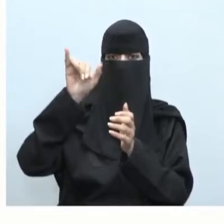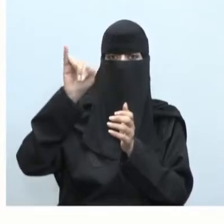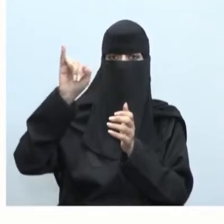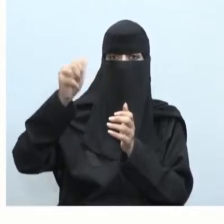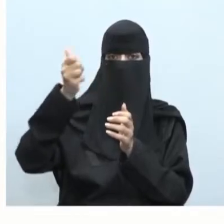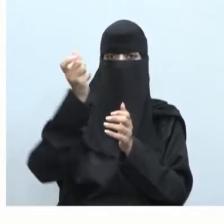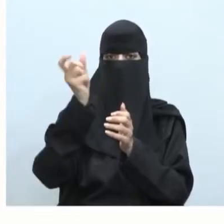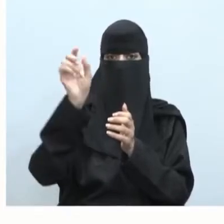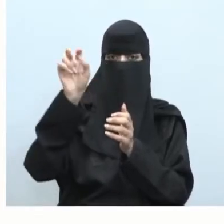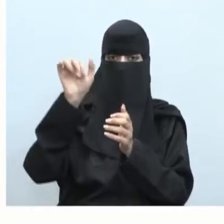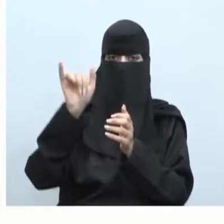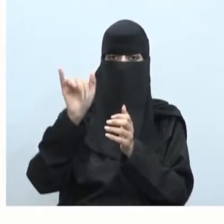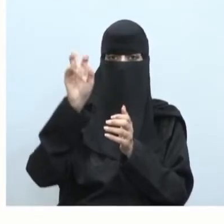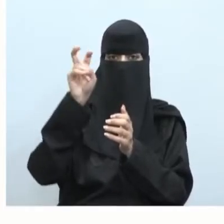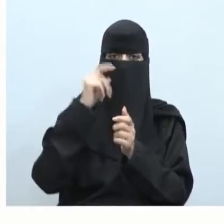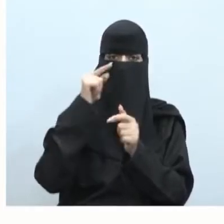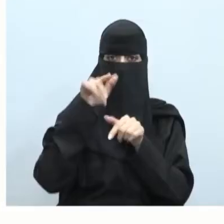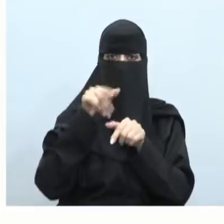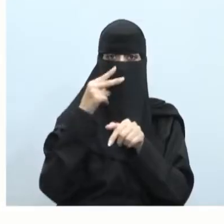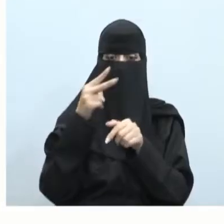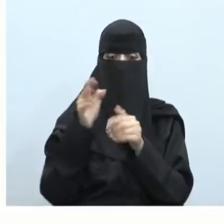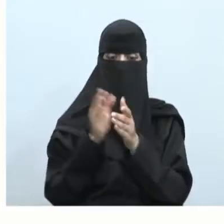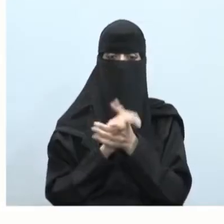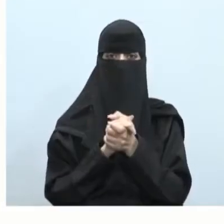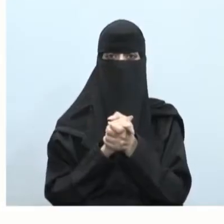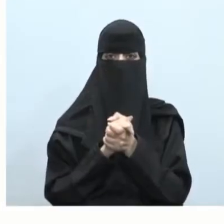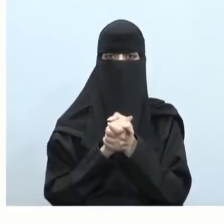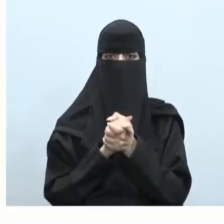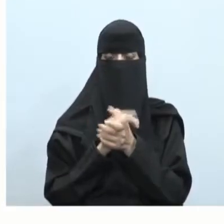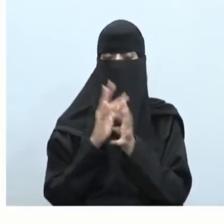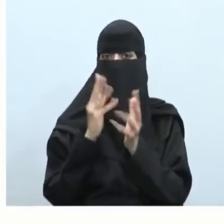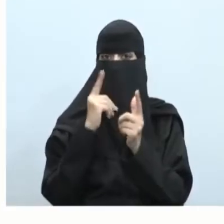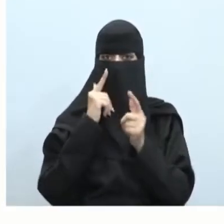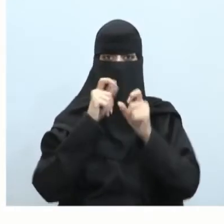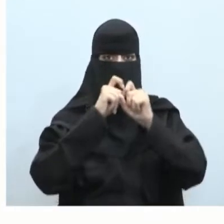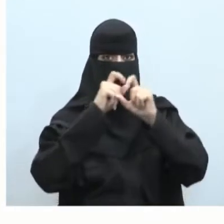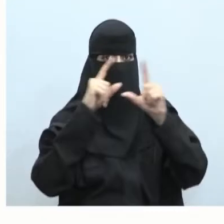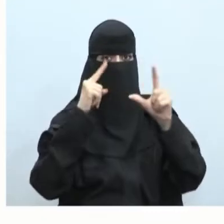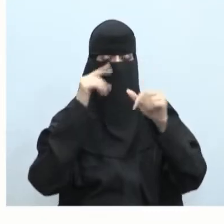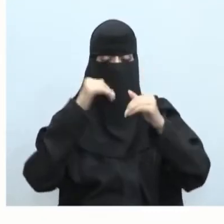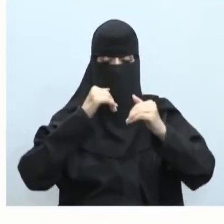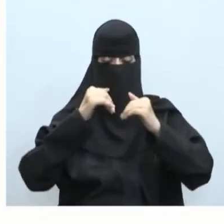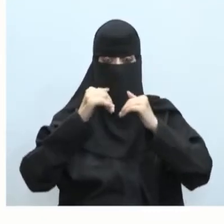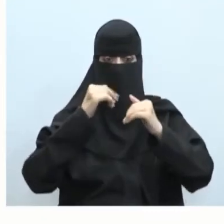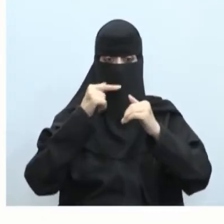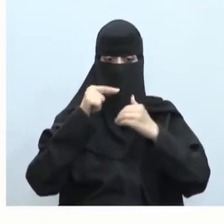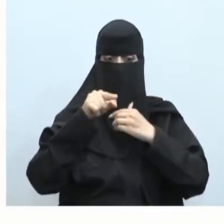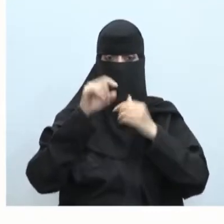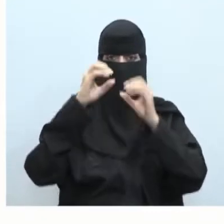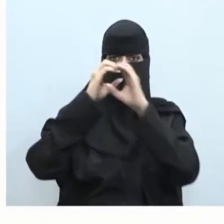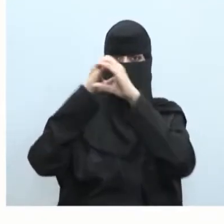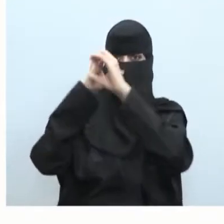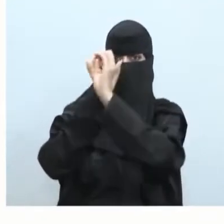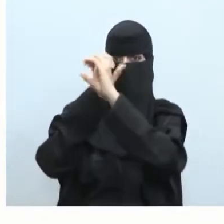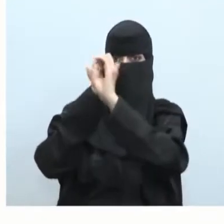وبنات الطلاب ونشاهد النجوم أبنائي لكي نشاهدها بوضوح نشاهدها عن طريق